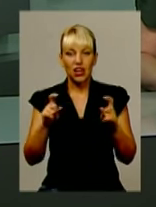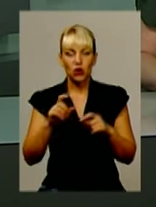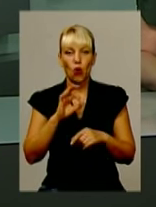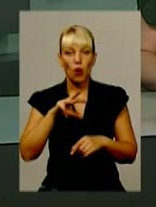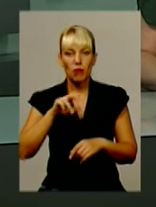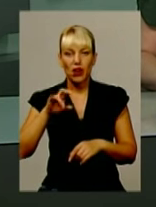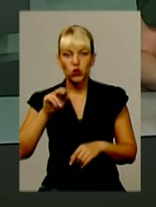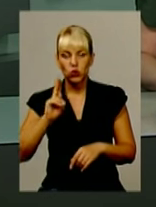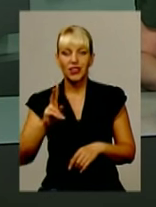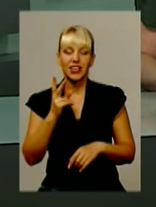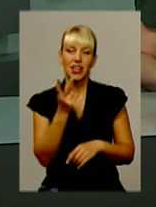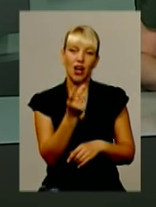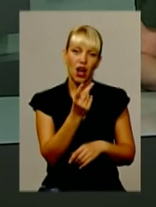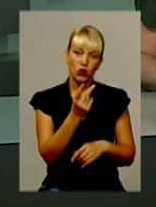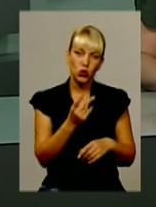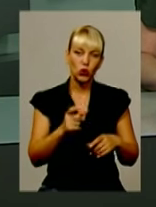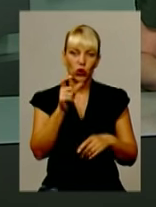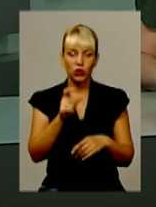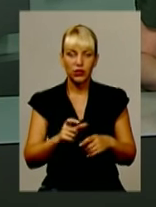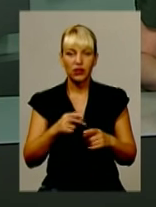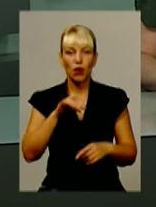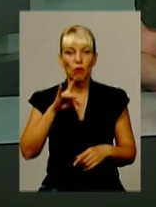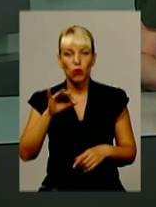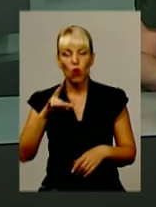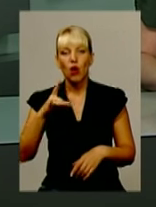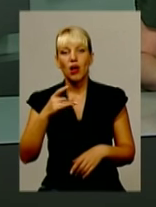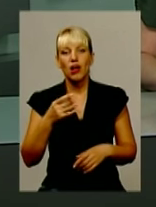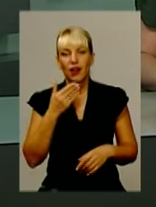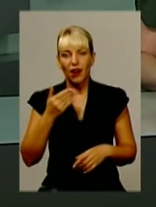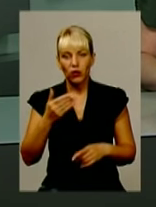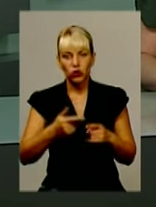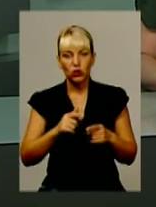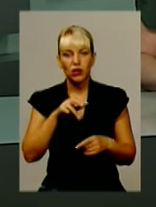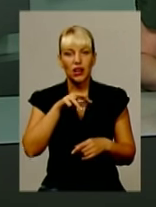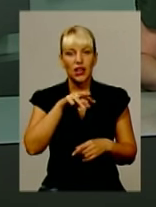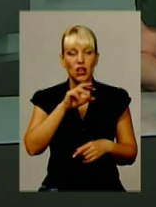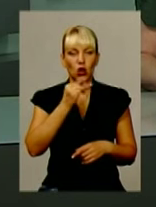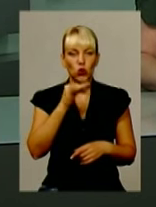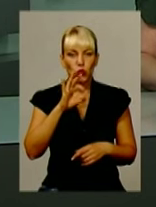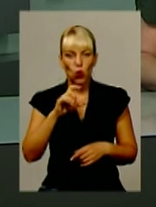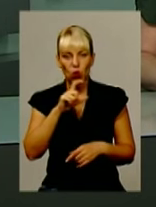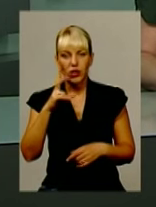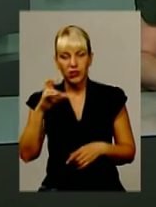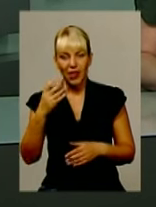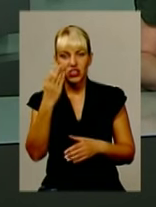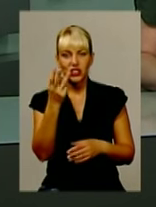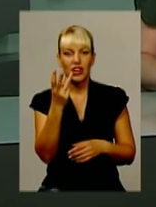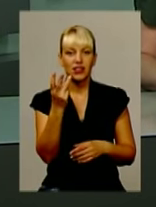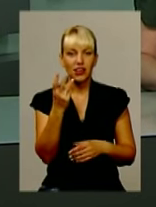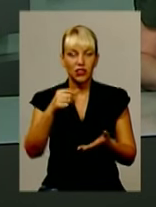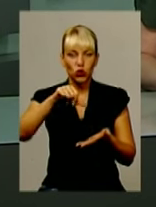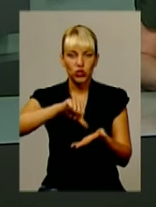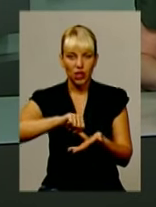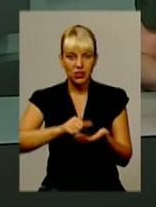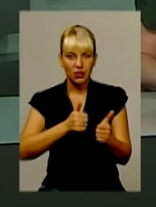Хомельчук та проректор з міжнародних зв'язків Хмельницького національного університету Микола Йохна. Ще один учасник передвиборчої